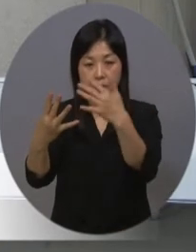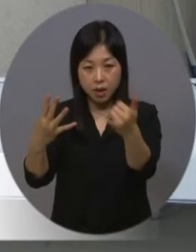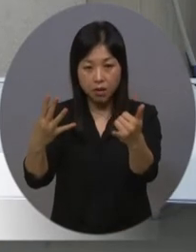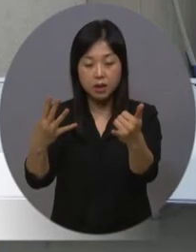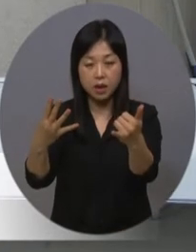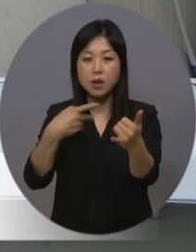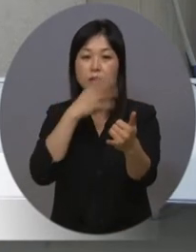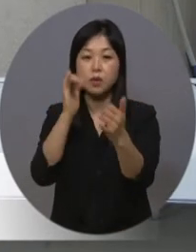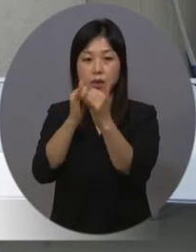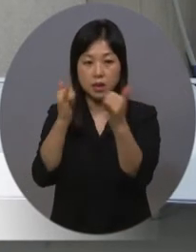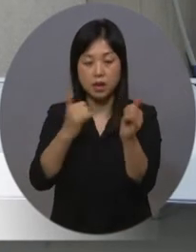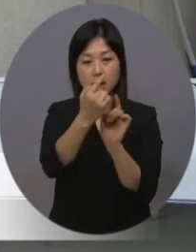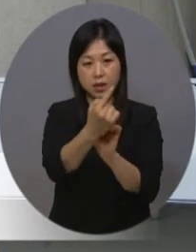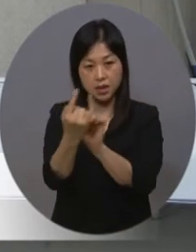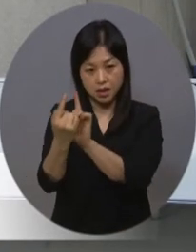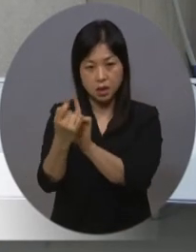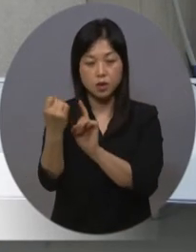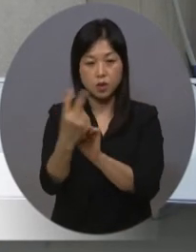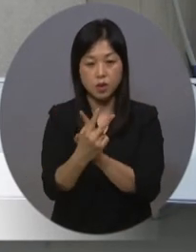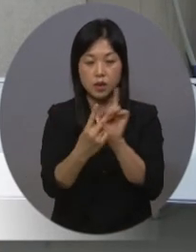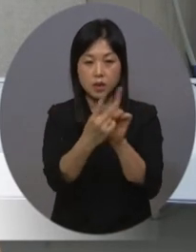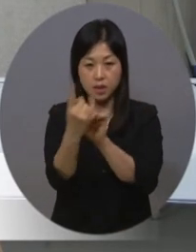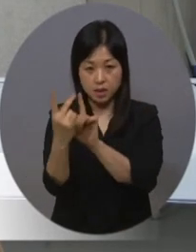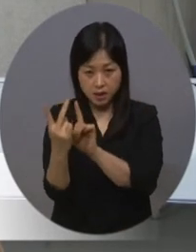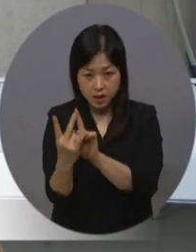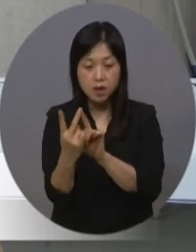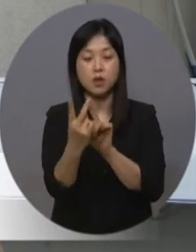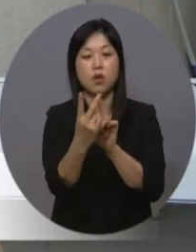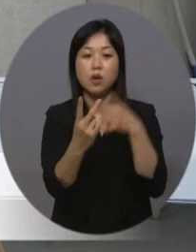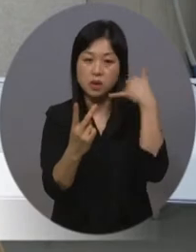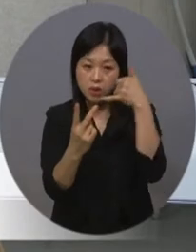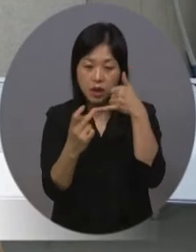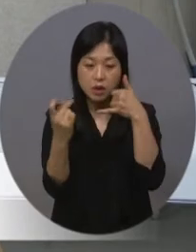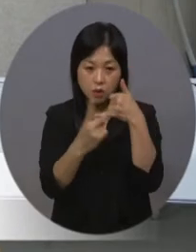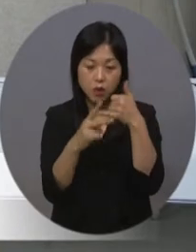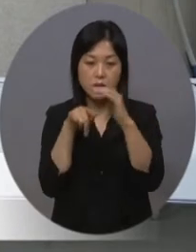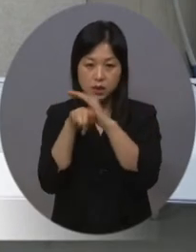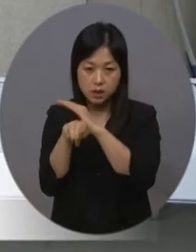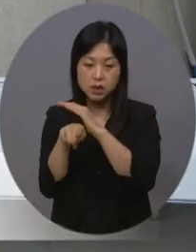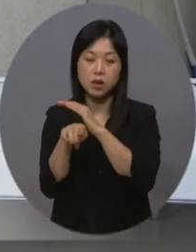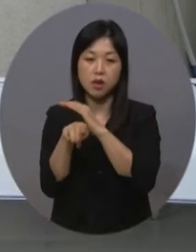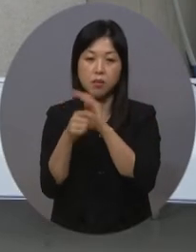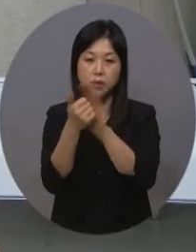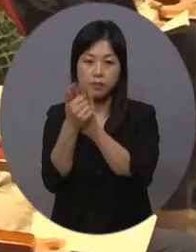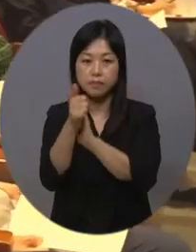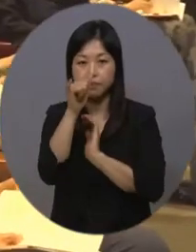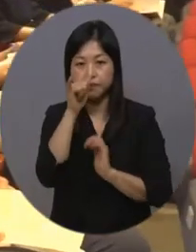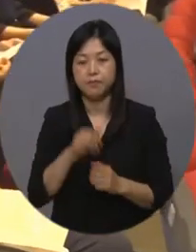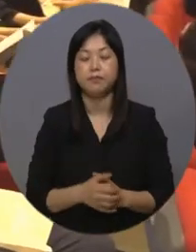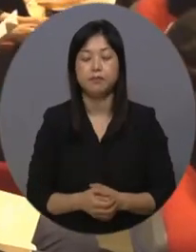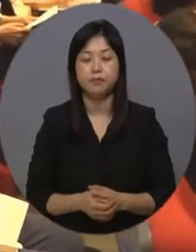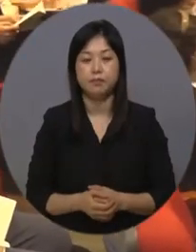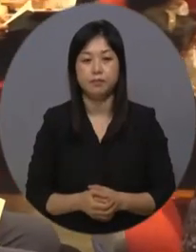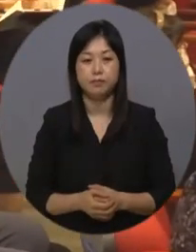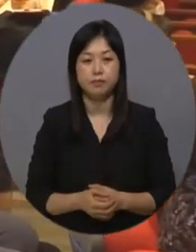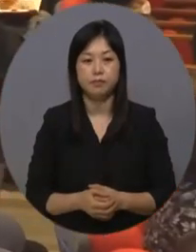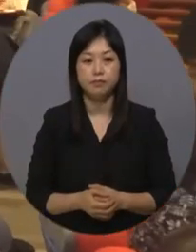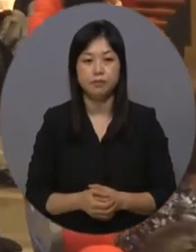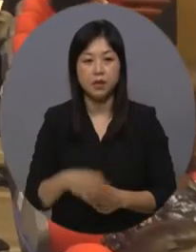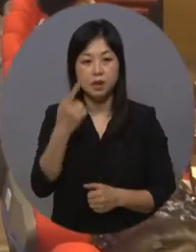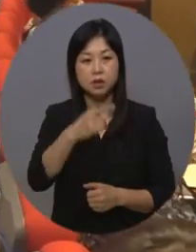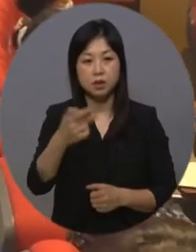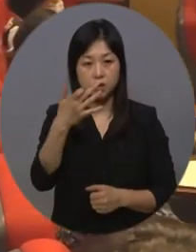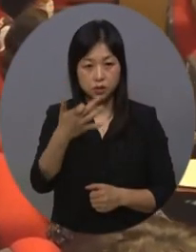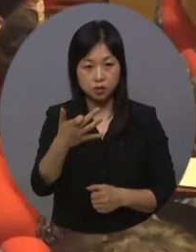멘티에게 1대1 또는 1대2 매칭으로 전화 또는 방문 서비스를 제공하고 있습니다. 2019년 기준